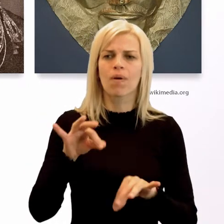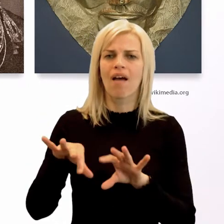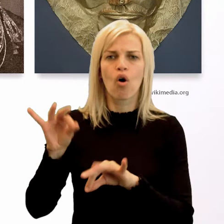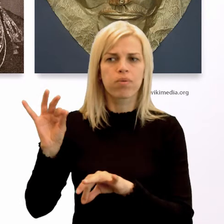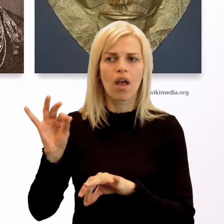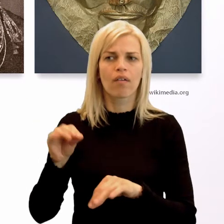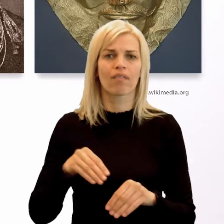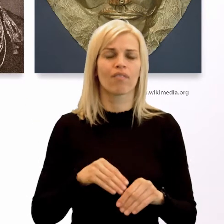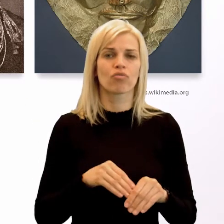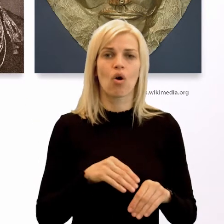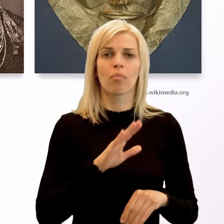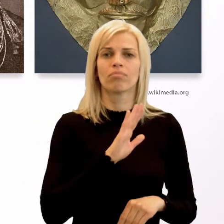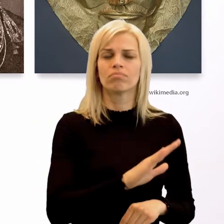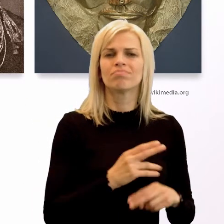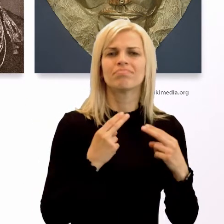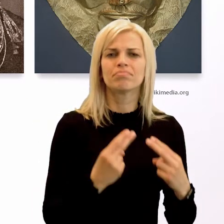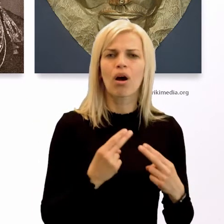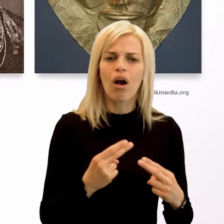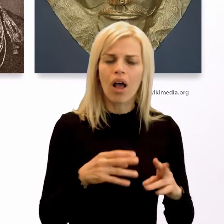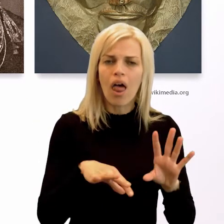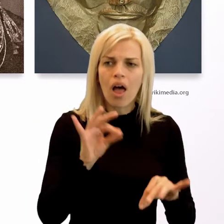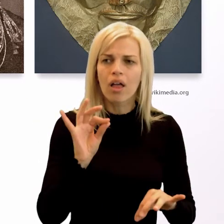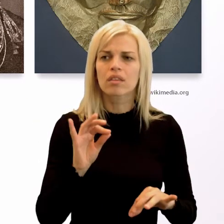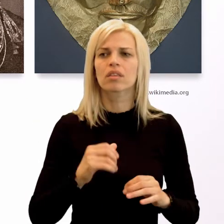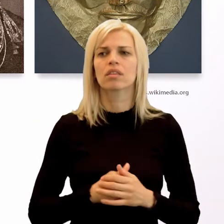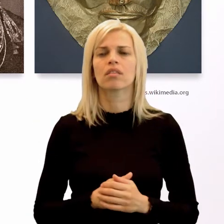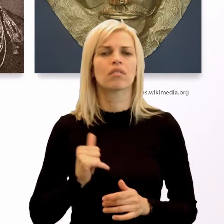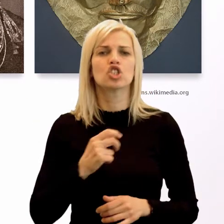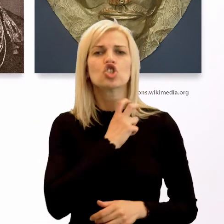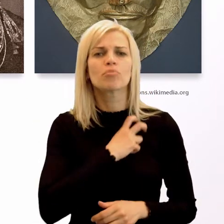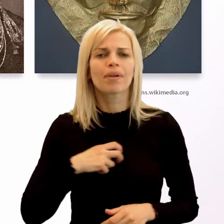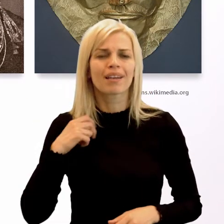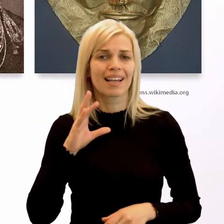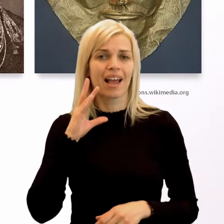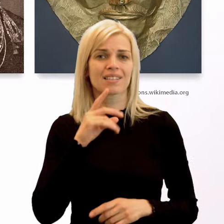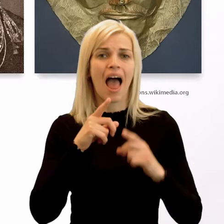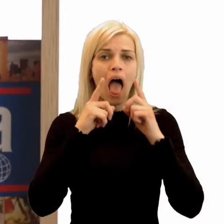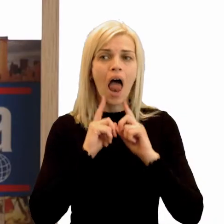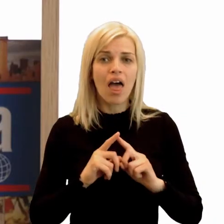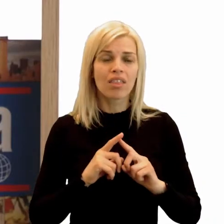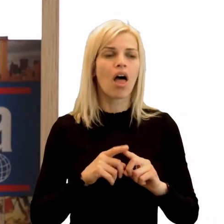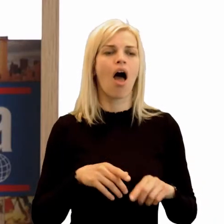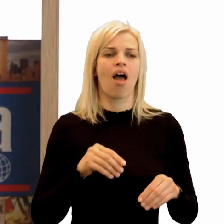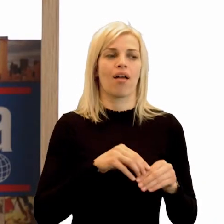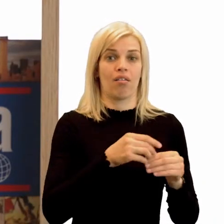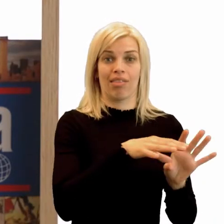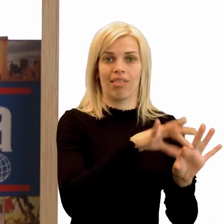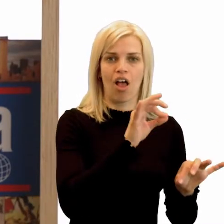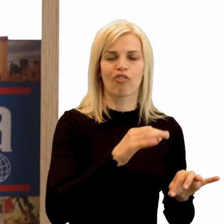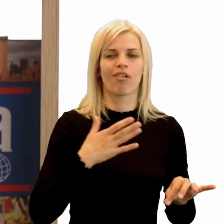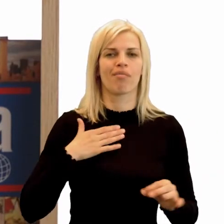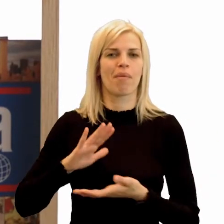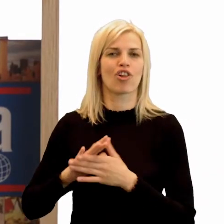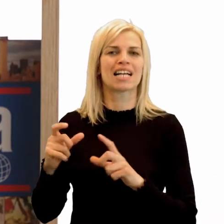poklad. Podľa neho našiel šperky krásnej Heleny, ktorými ozdobil svoju manželku Sofiu. Vytvoril zároveň aj